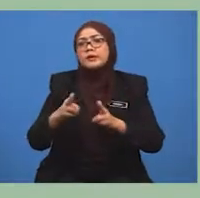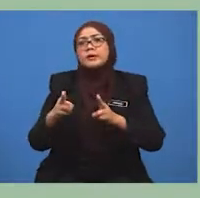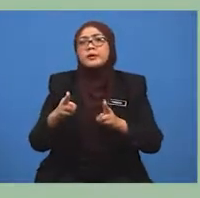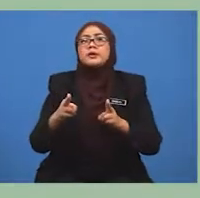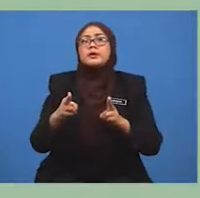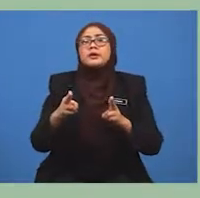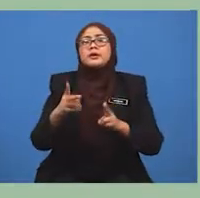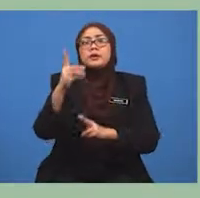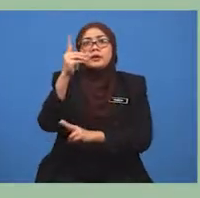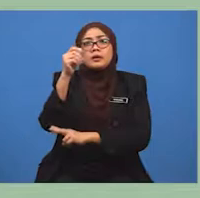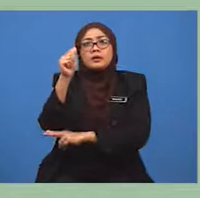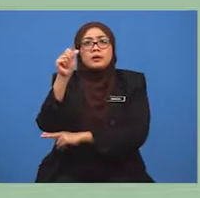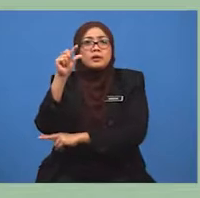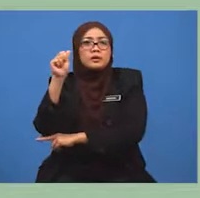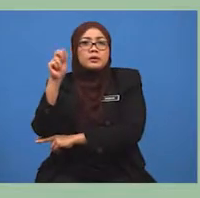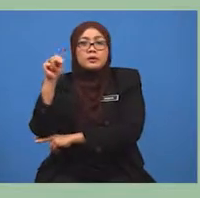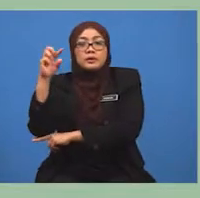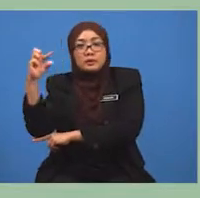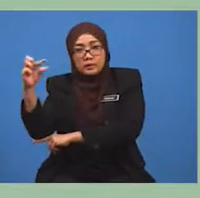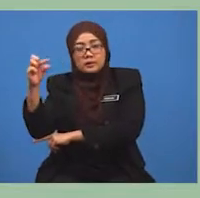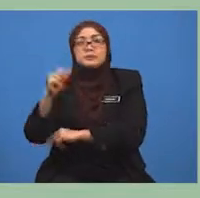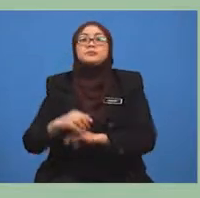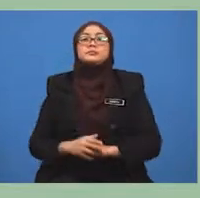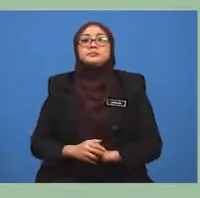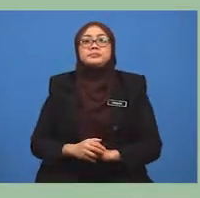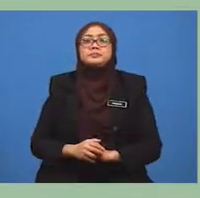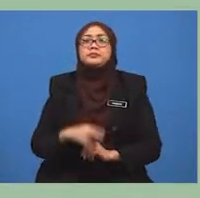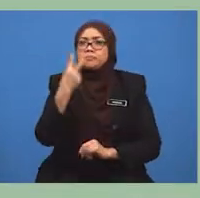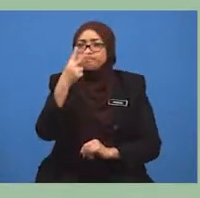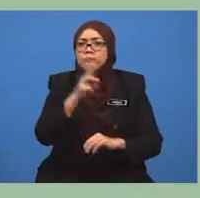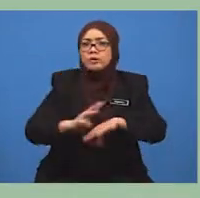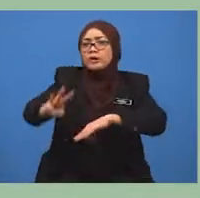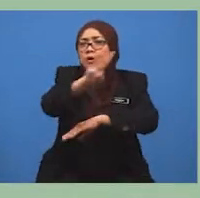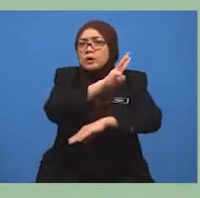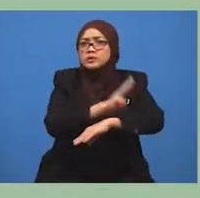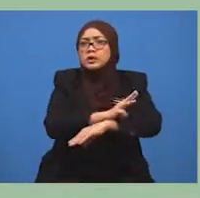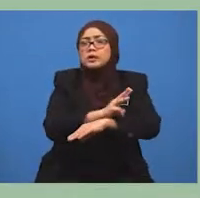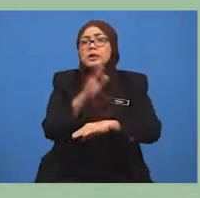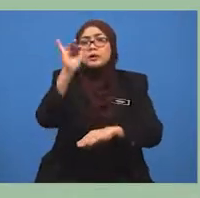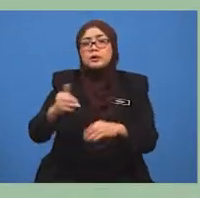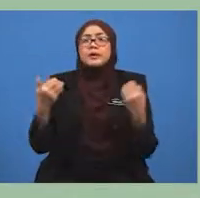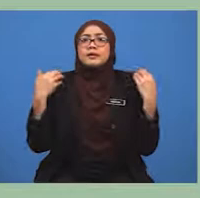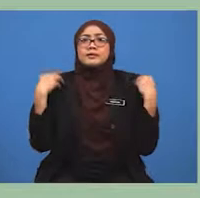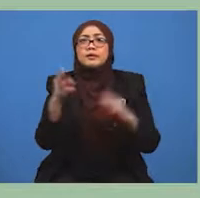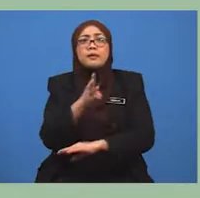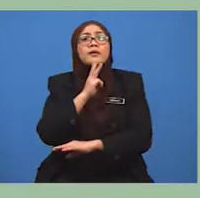pelabuhan iaitu terletak di kawasan perairan yang terlindung,